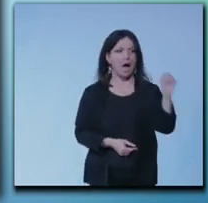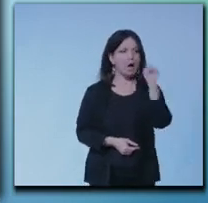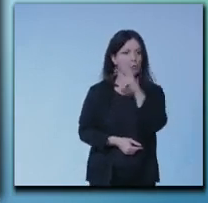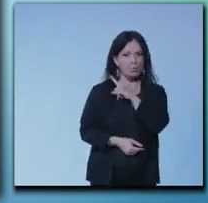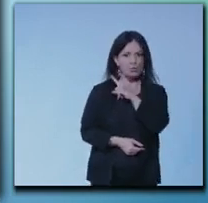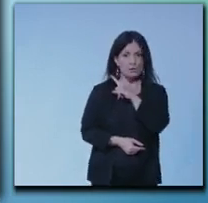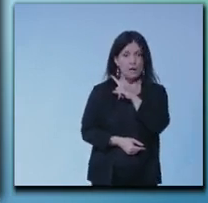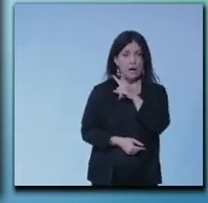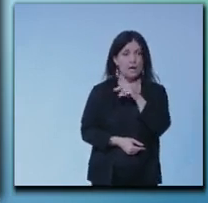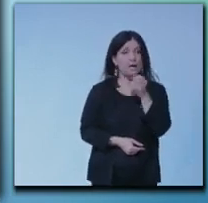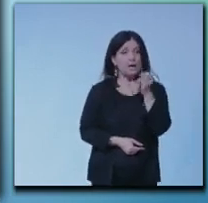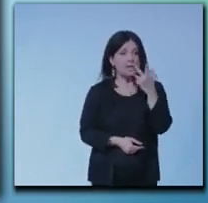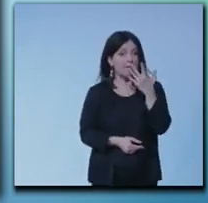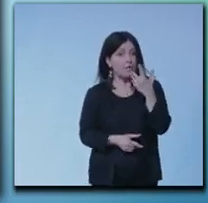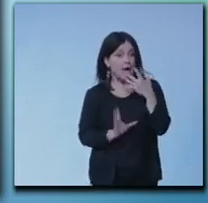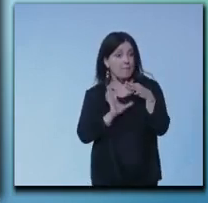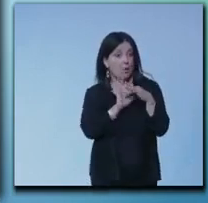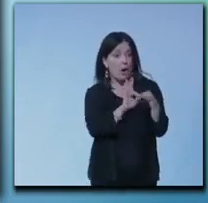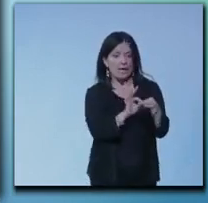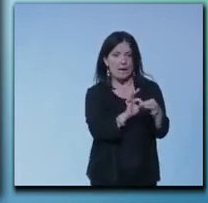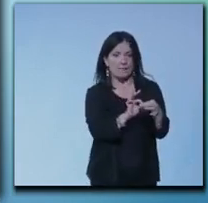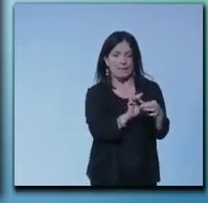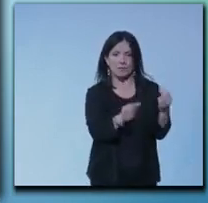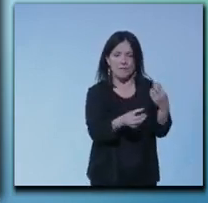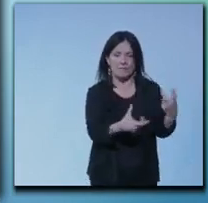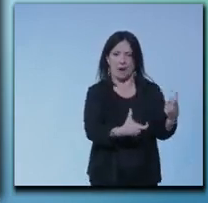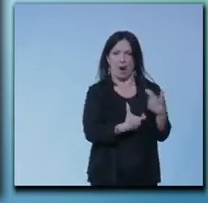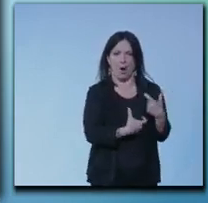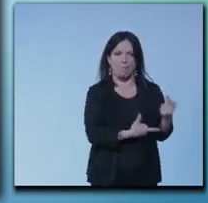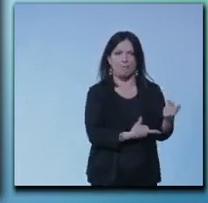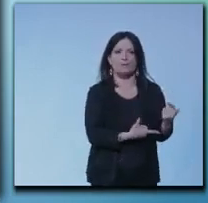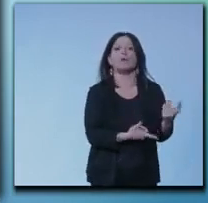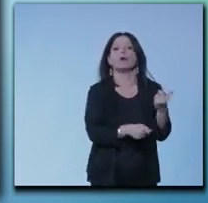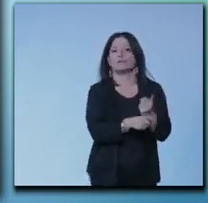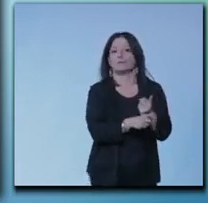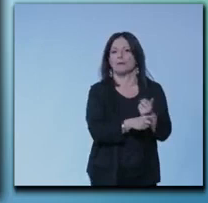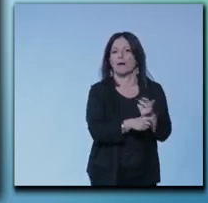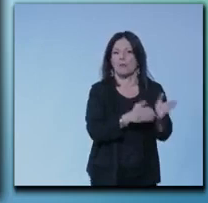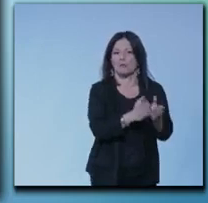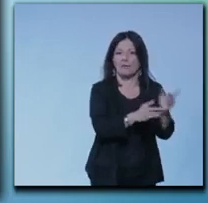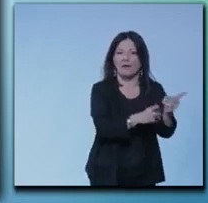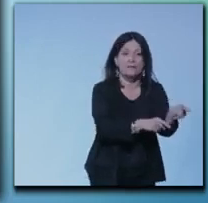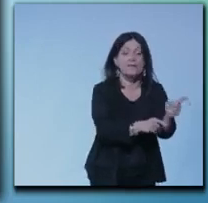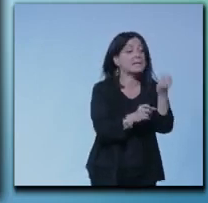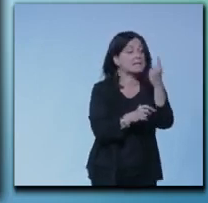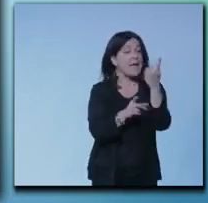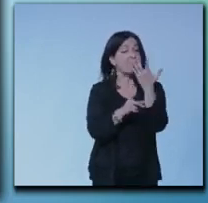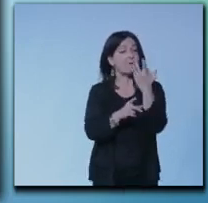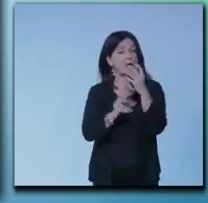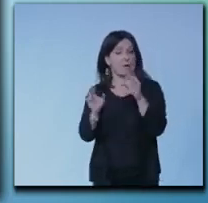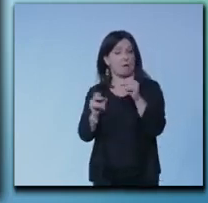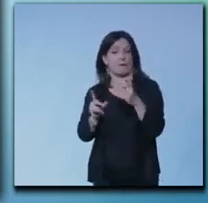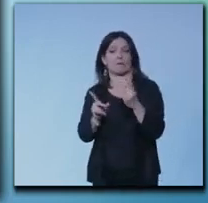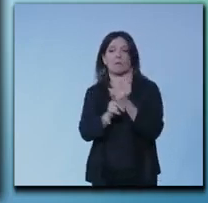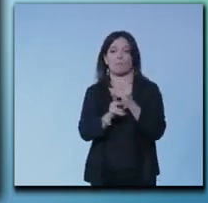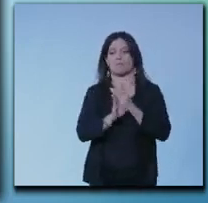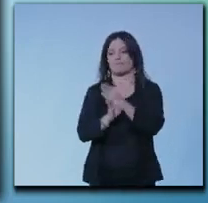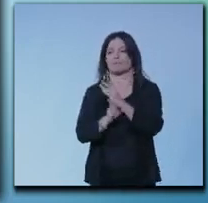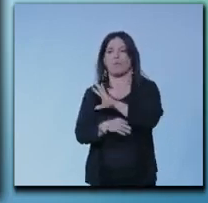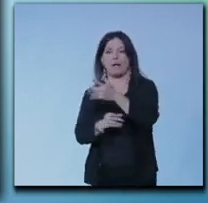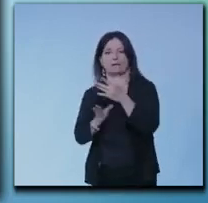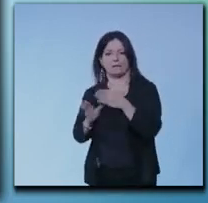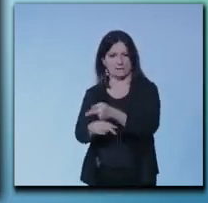proseguire su questo tema dico Africa perché dobbiamo avere ben presente anche le dimensioni